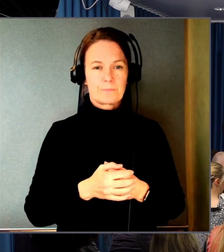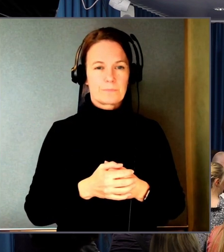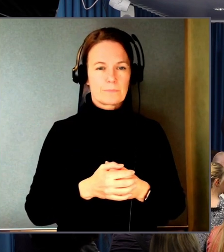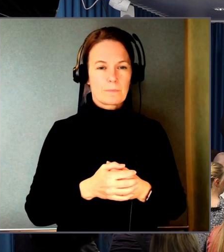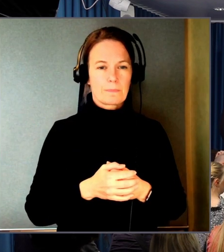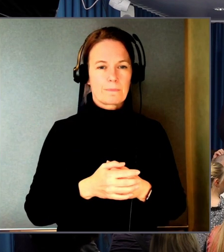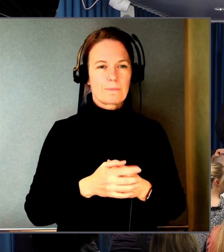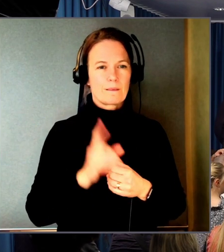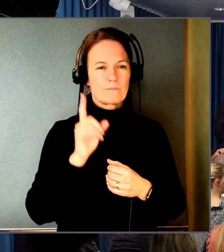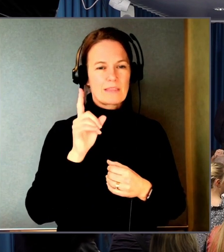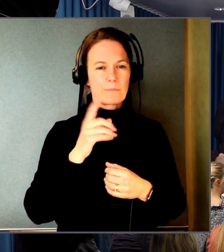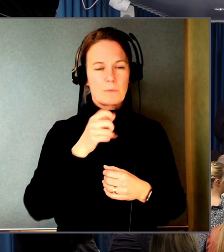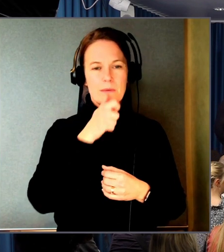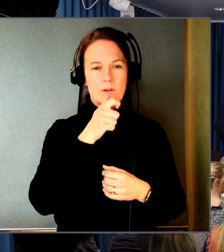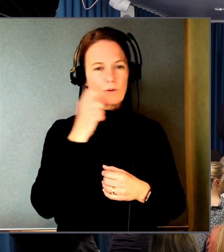Får vi vänta på micken?